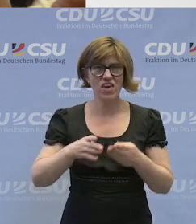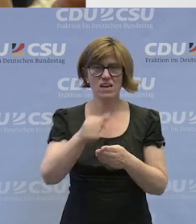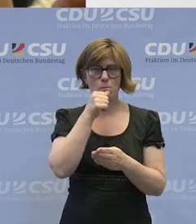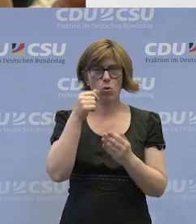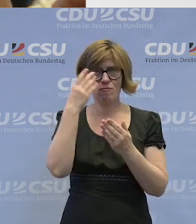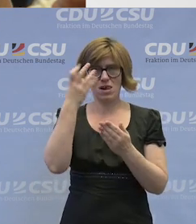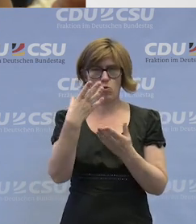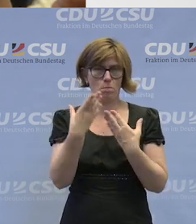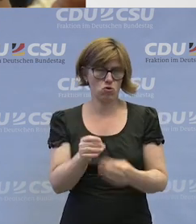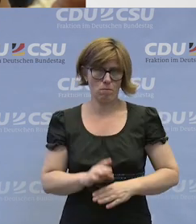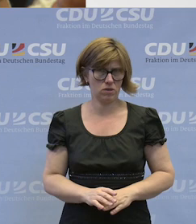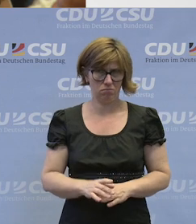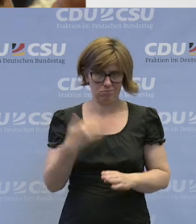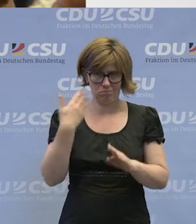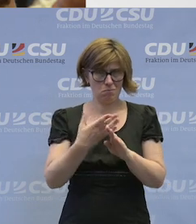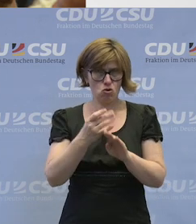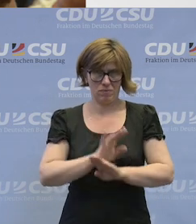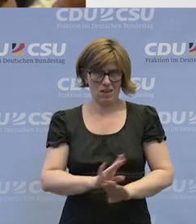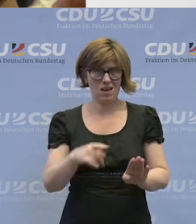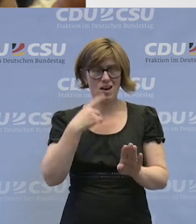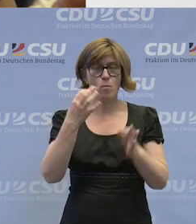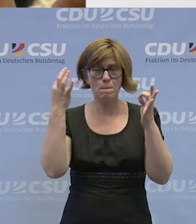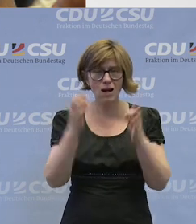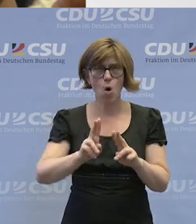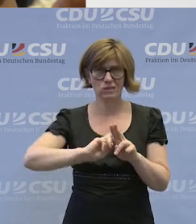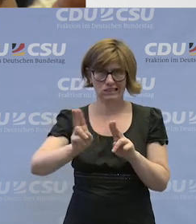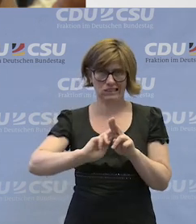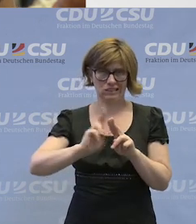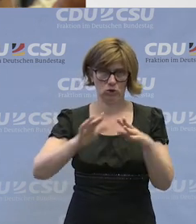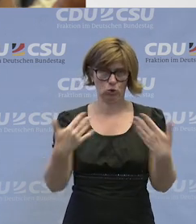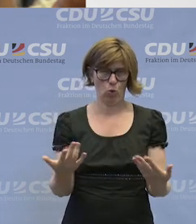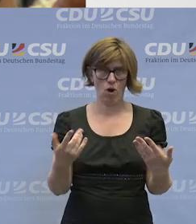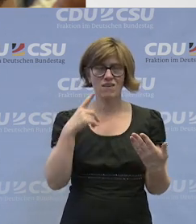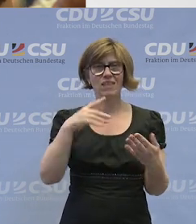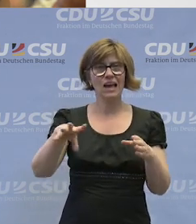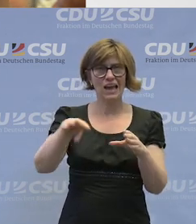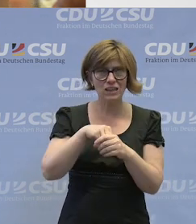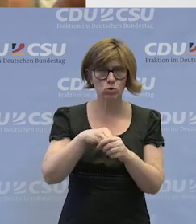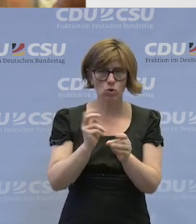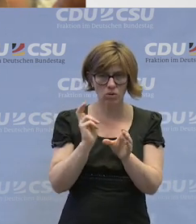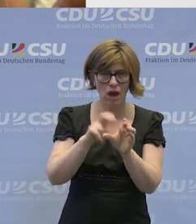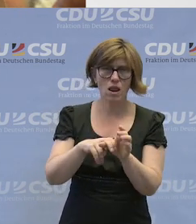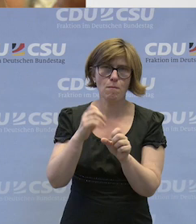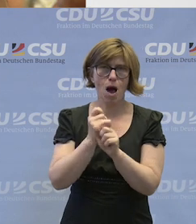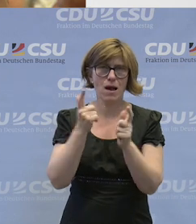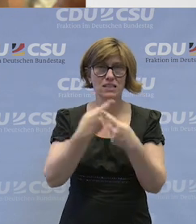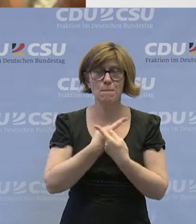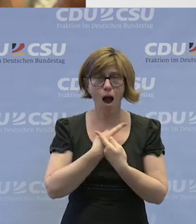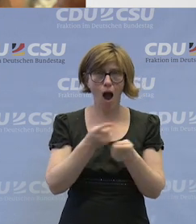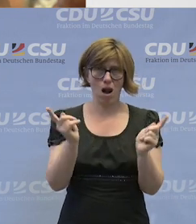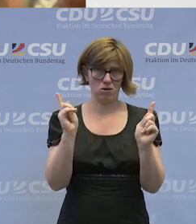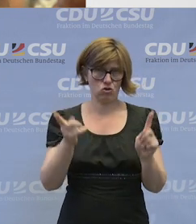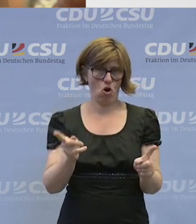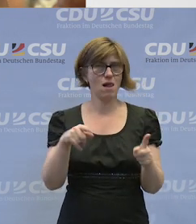beruflichen Bildung bekommen. Und ich denke, dass hier auch Nacharbeit ist in dem Sinne, wenn wir reden, Inklusion, Teilhabe am Arbeitsleben für alle Menschen,